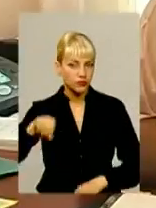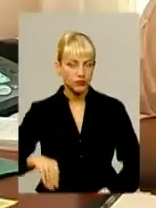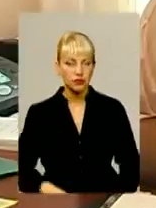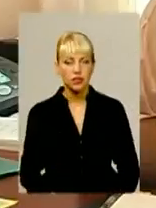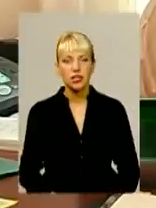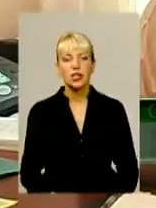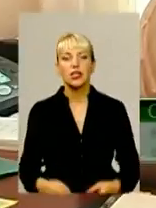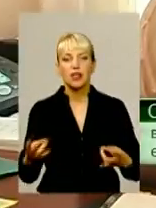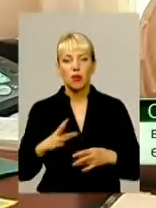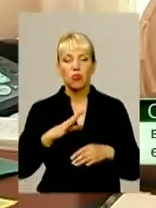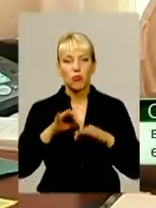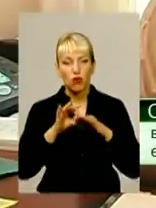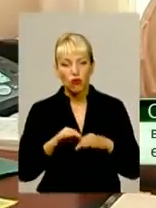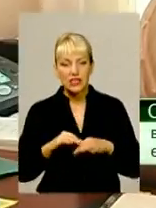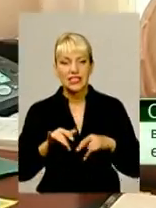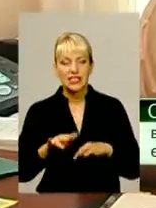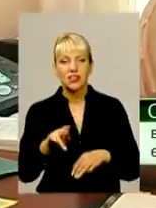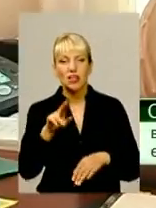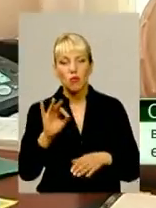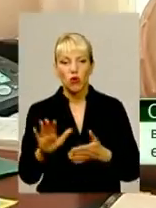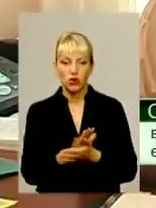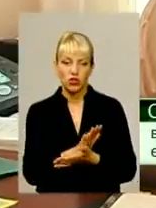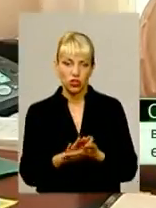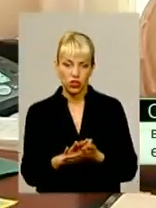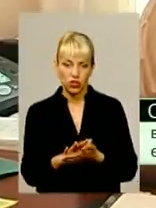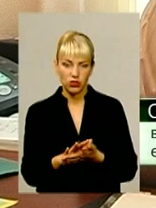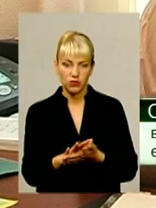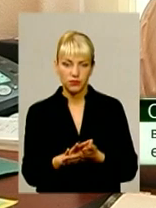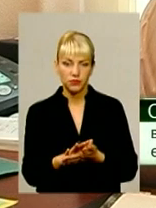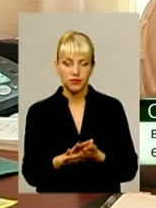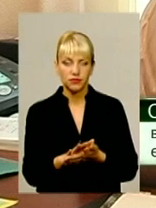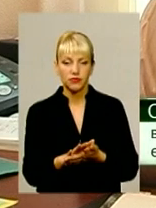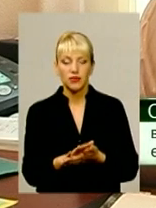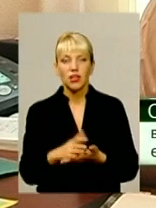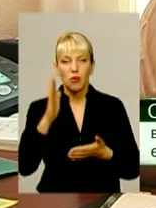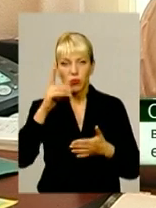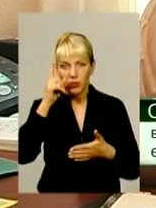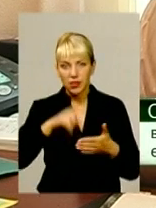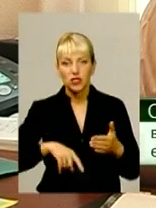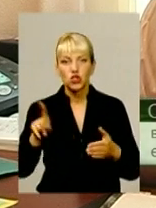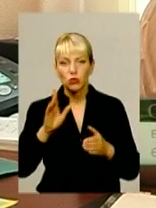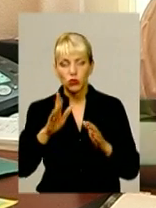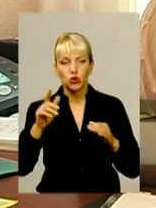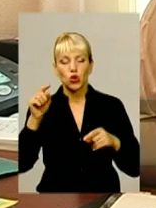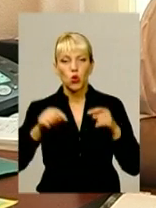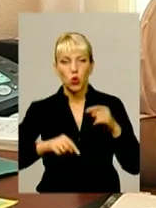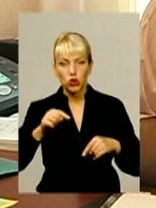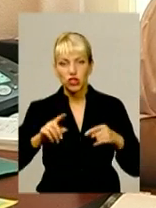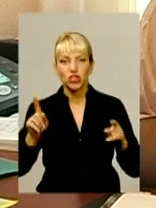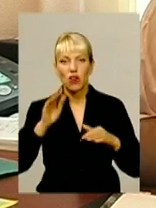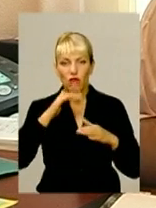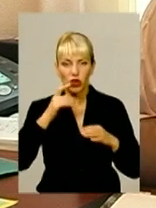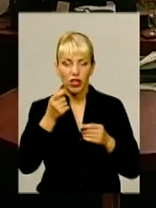Провести заходи по очищенню, однозначно. Будем сподіватися, що підуть дощі, вона трошки, вода розбавиться, і